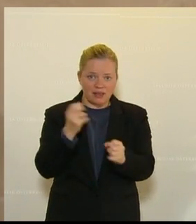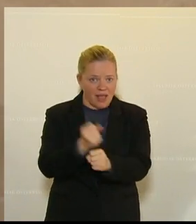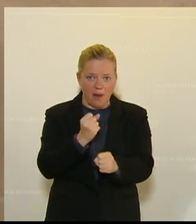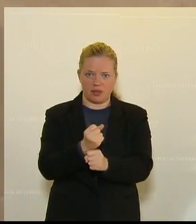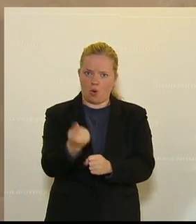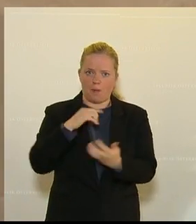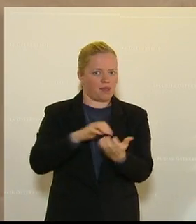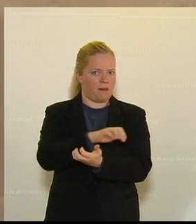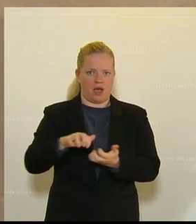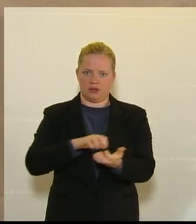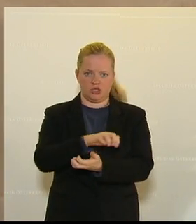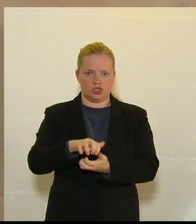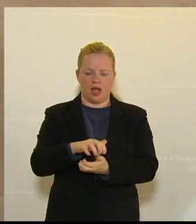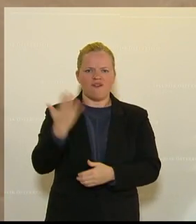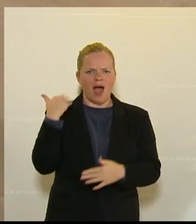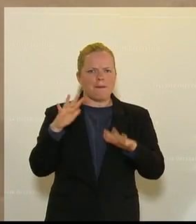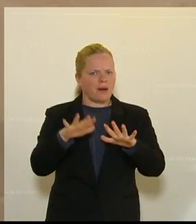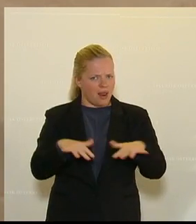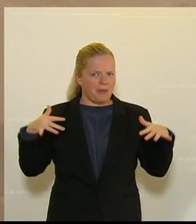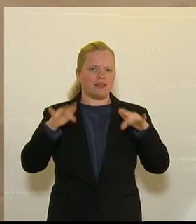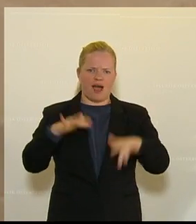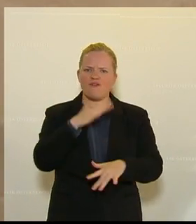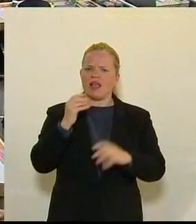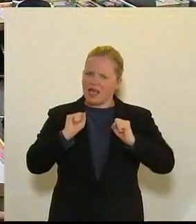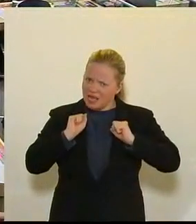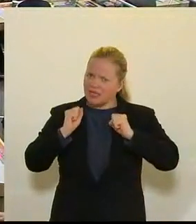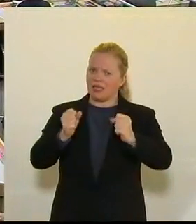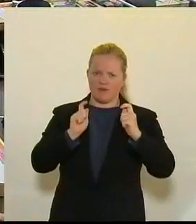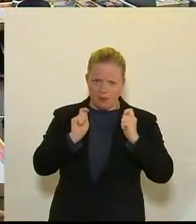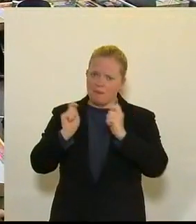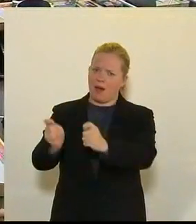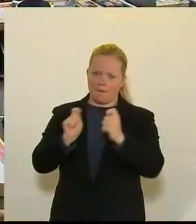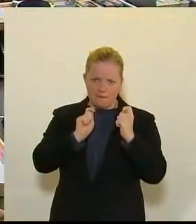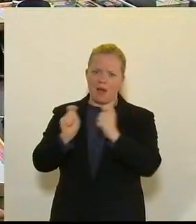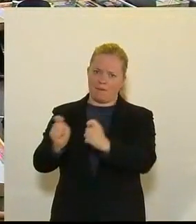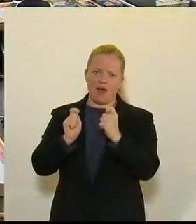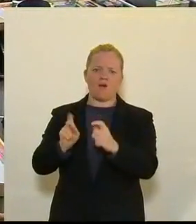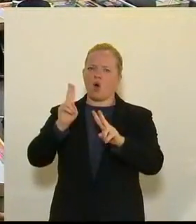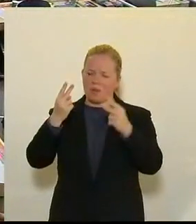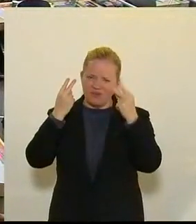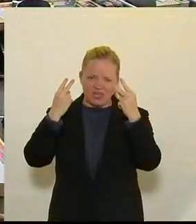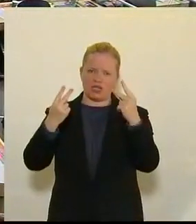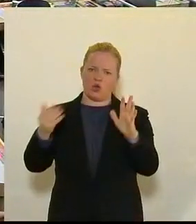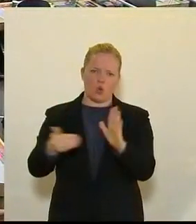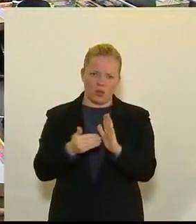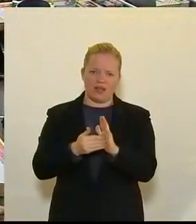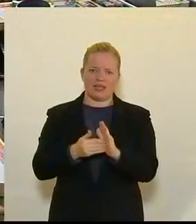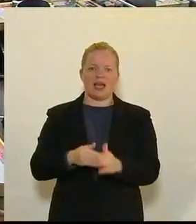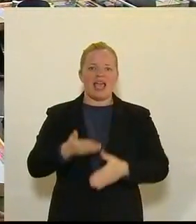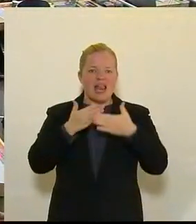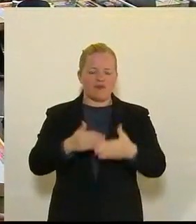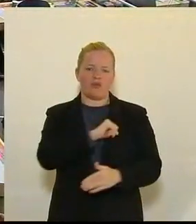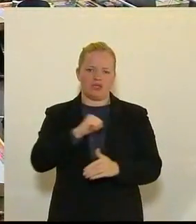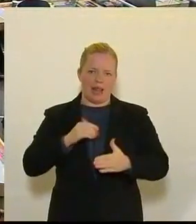haben im Parlament viele Initiativen eingebracht, weil notwendig und wichtig ist die Hilfe zur Selbsthilfe auch.